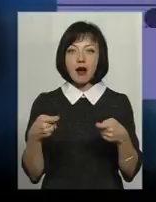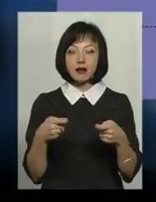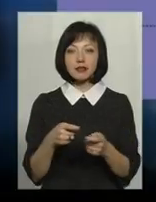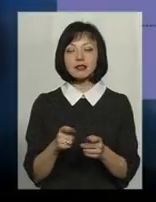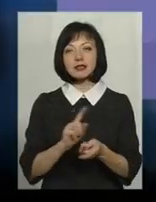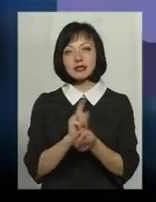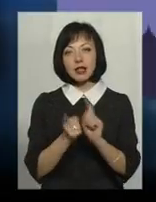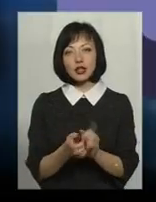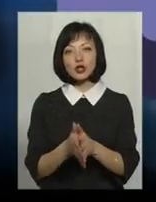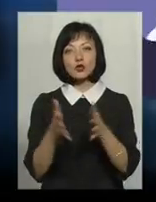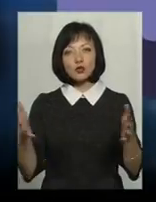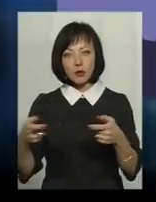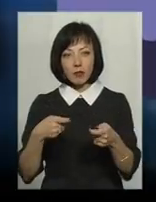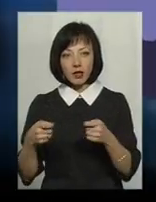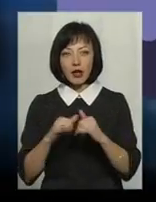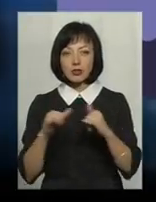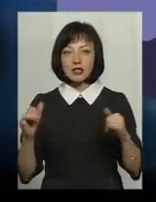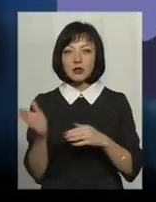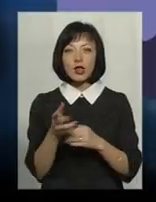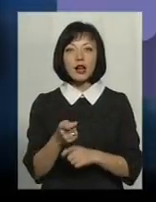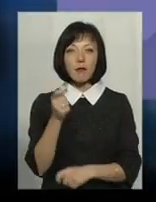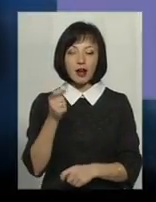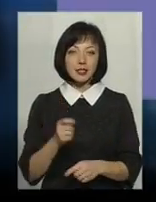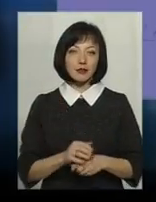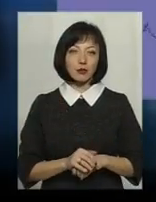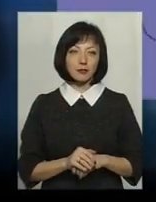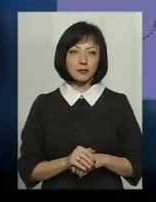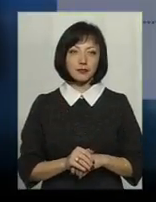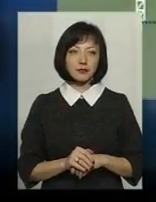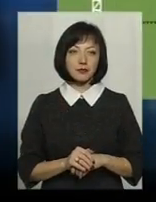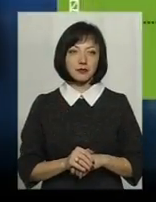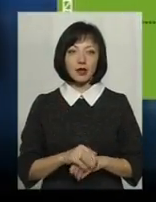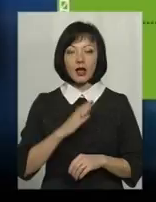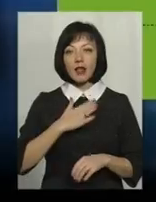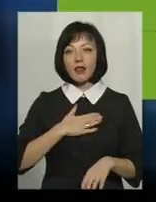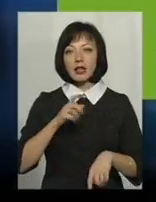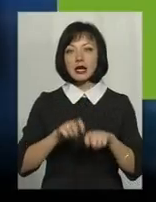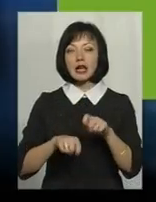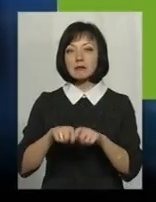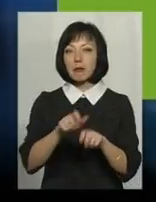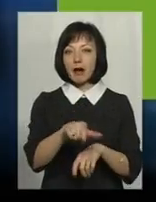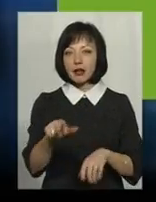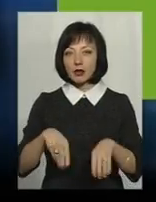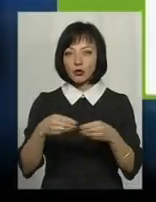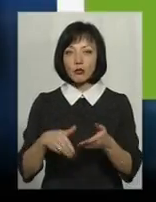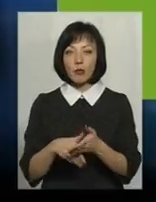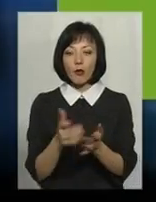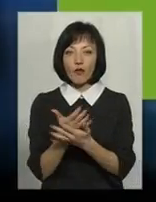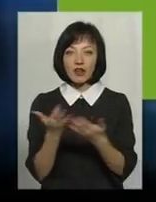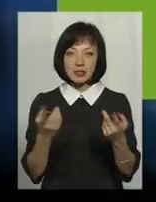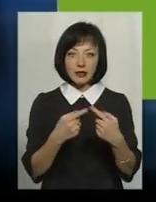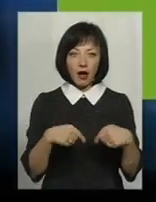супермаркетами. Розвинули рибальство. Наші експерти надають допомогу в різних галузях.